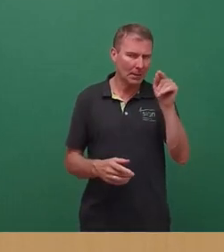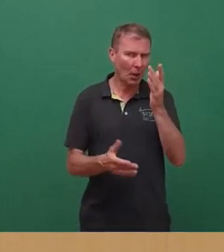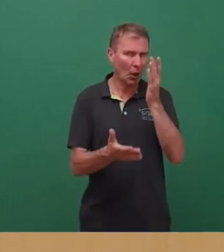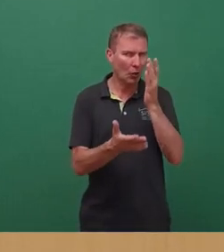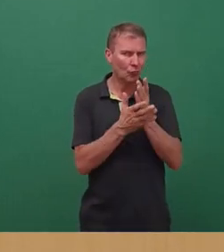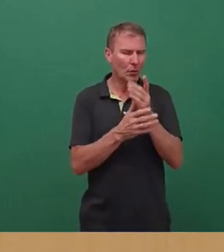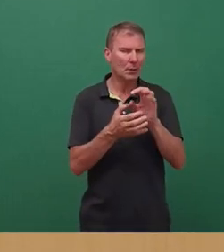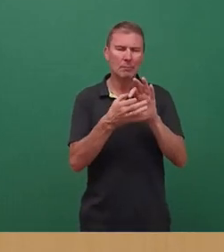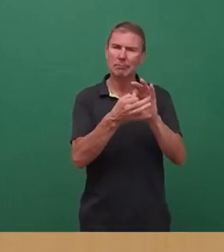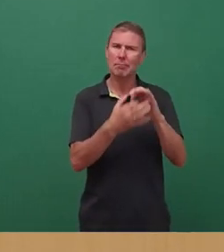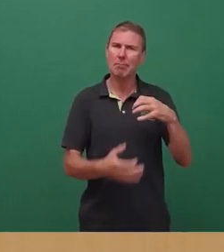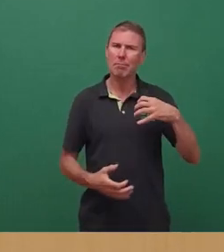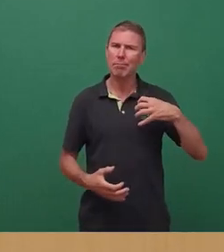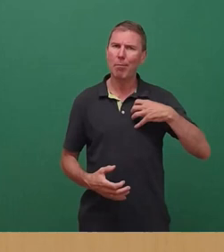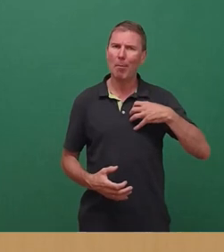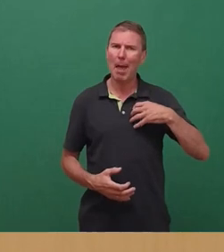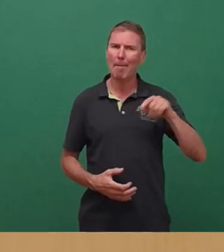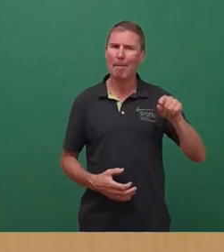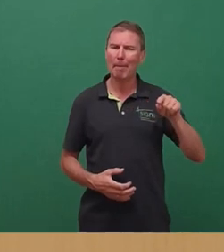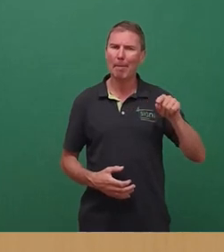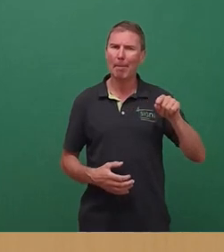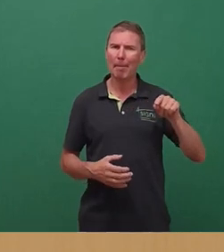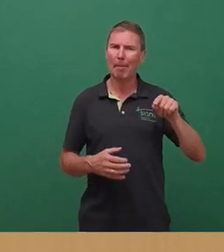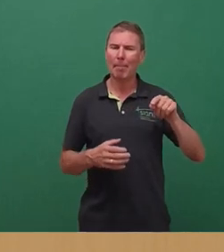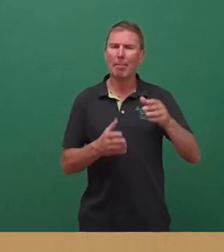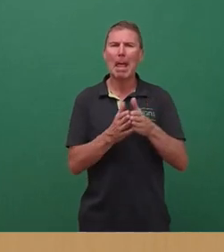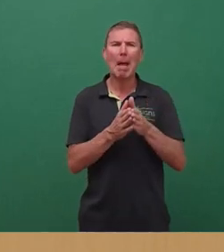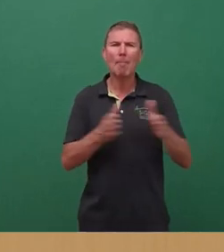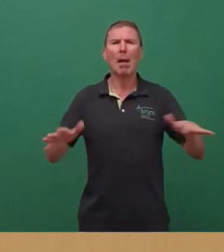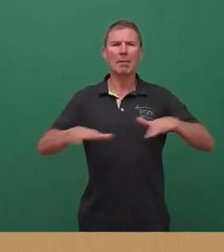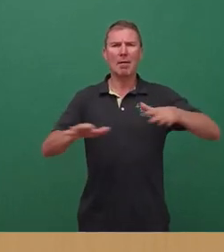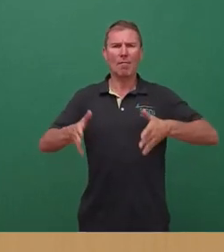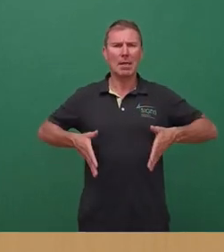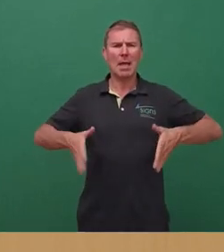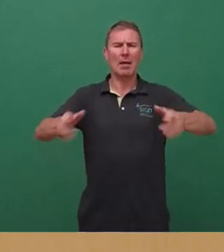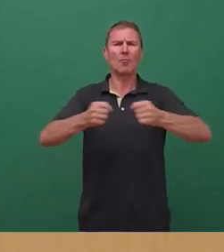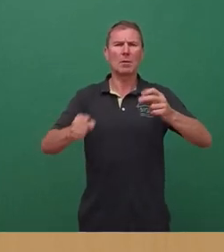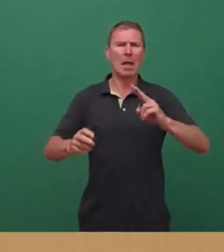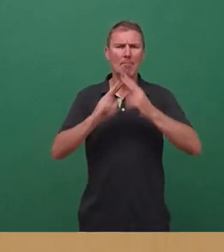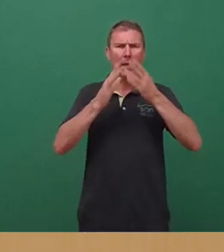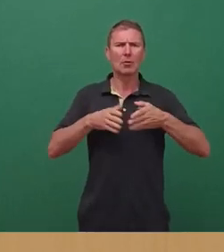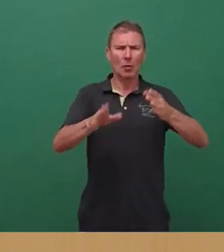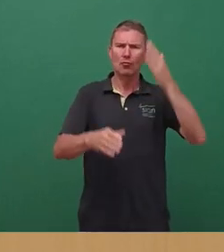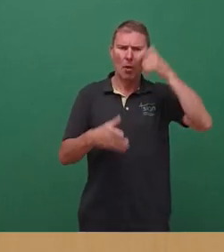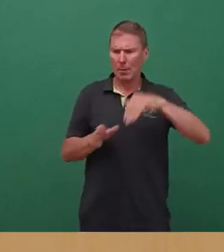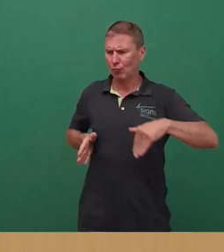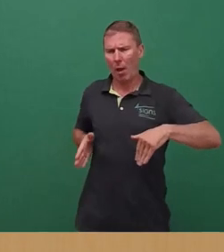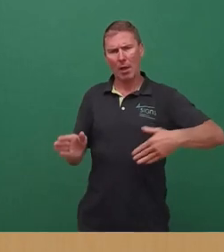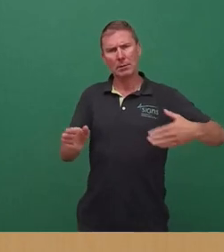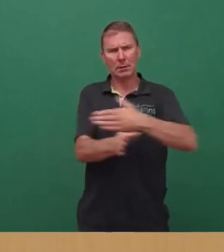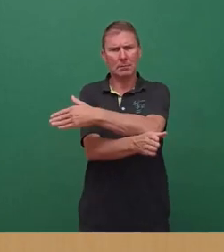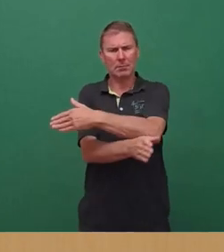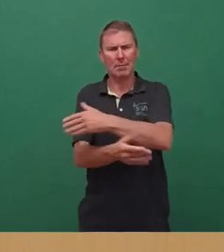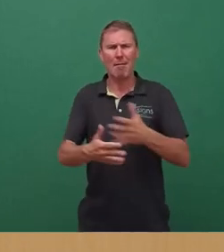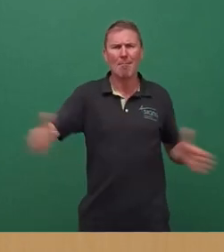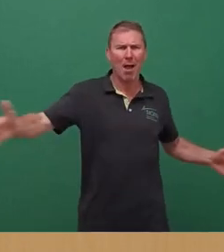problematische Wirkung dieses breiten Verkehrsraums, große Meissnerstraße und Köpke Straße, hingewiesen.